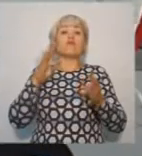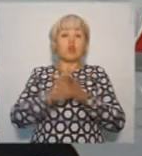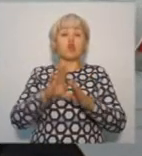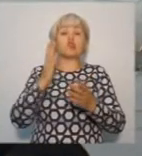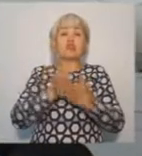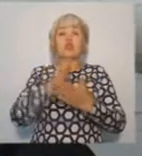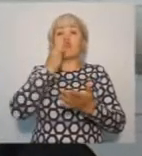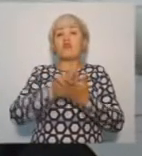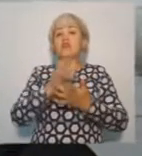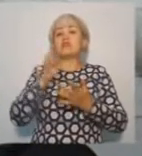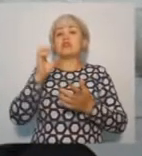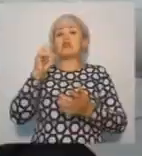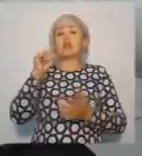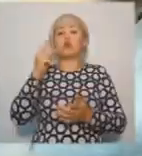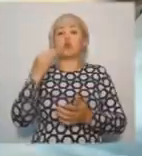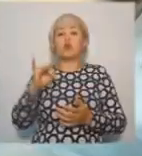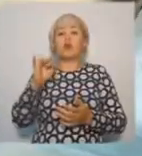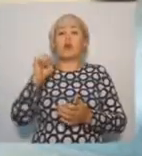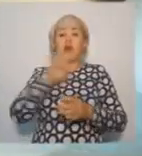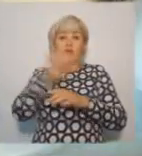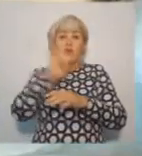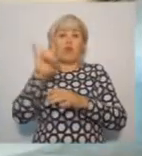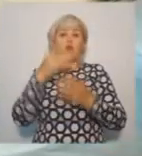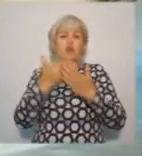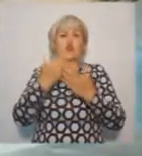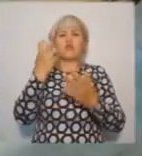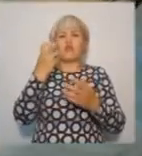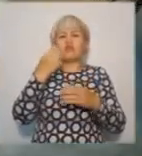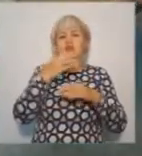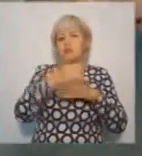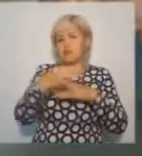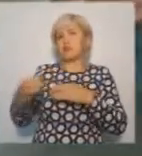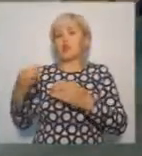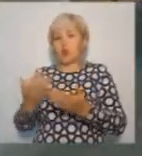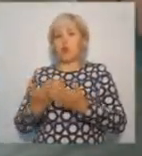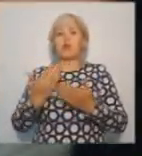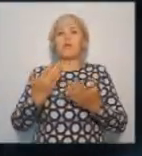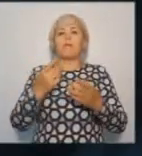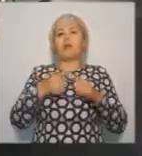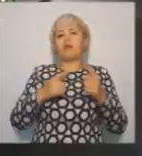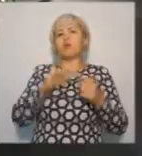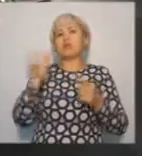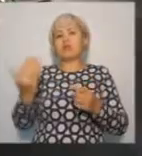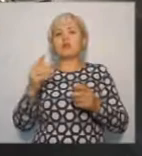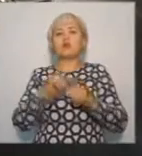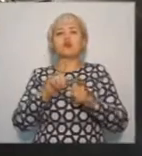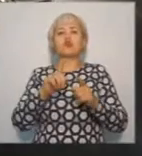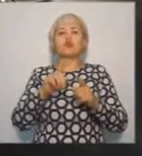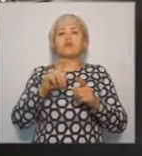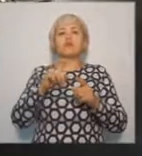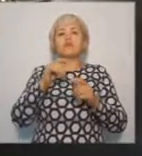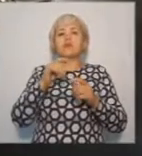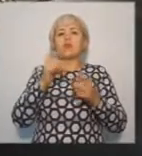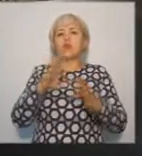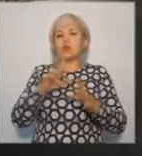В зоне ответственности санитарной авиации почти 200 населенных пунктов. В половину из них не так просто добраться. Всего за